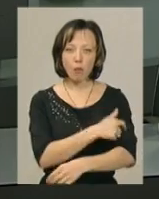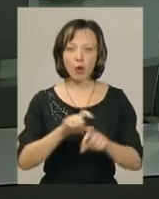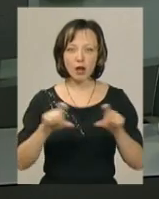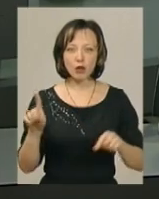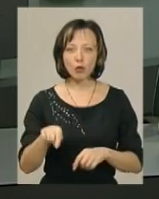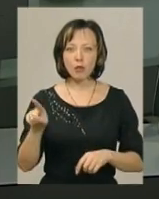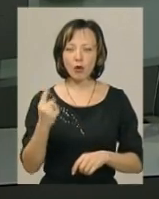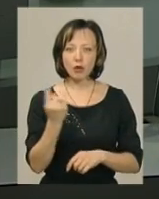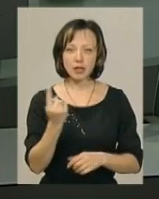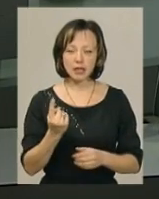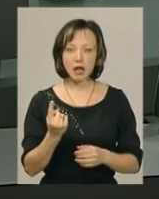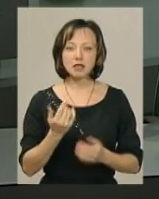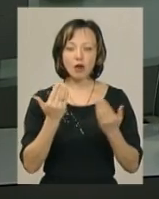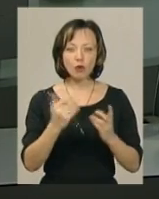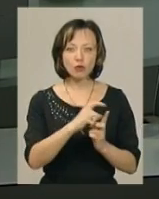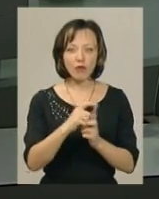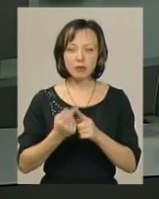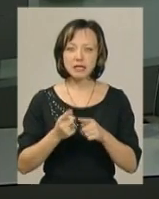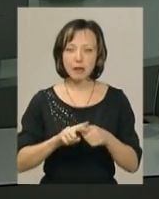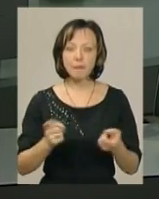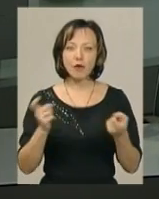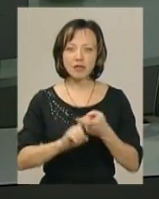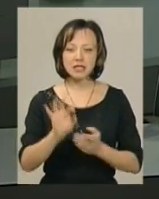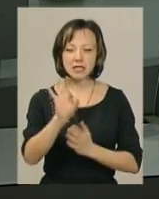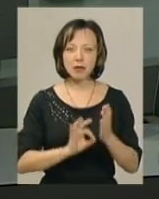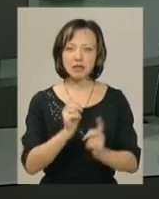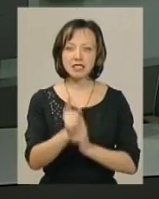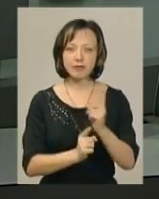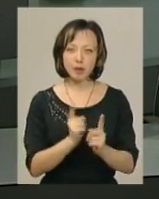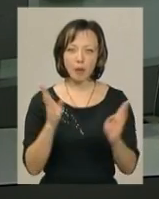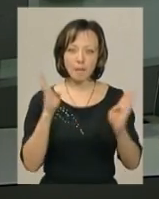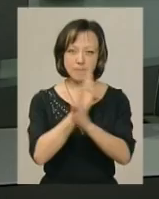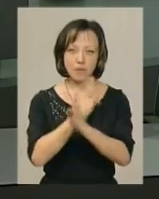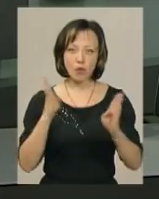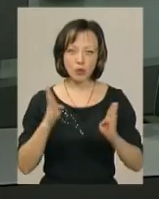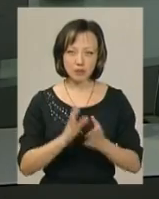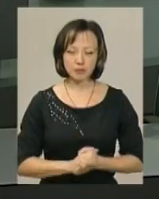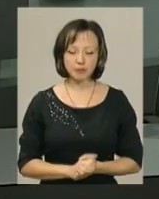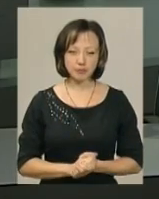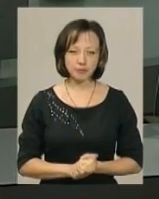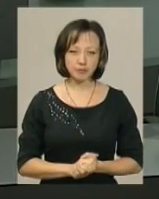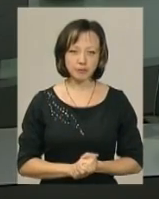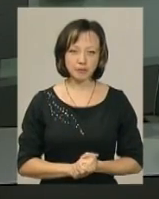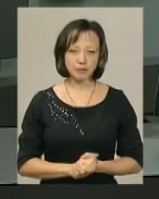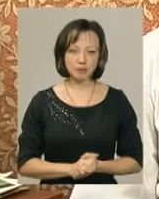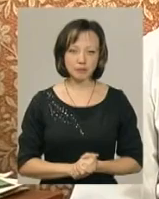номер один Антон Оголь. За його словами, це пов'язано з різкими змінами атмосферного тиску та погодних умов.